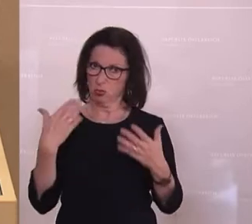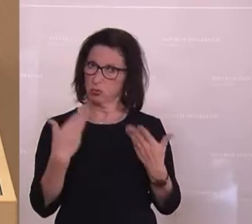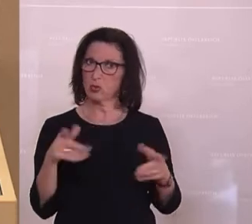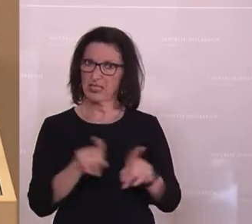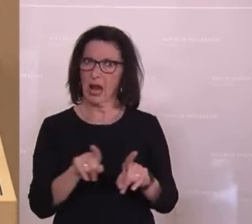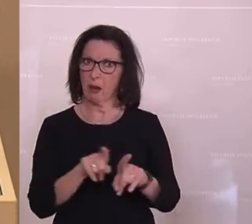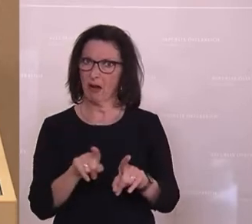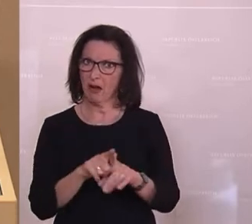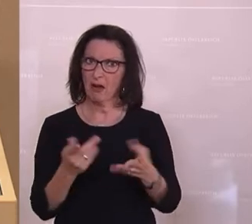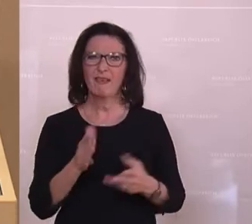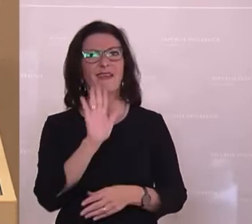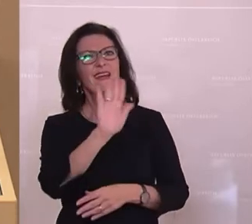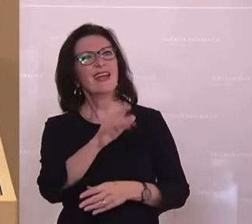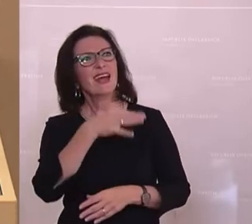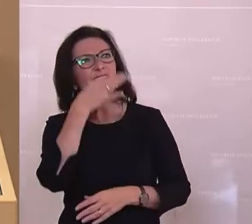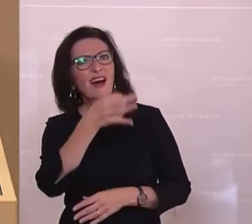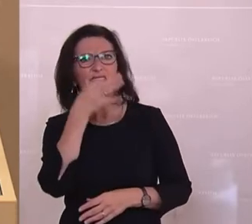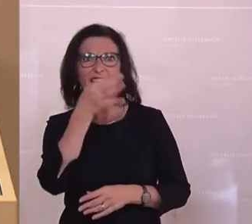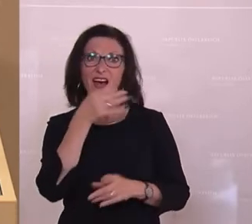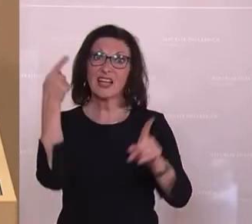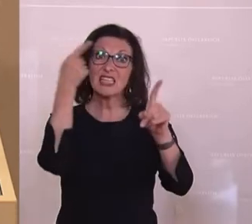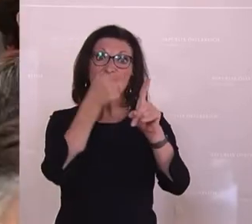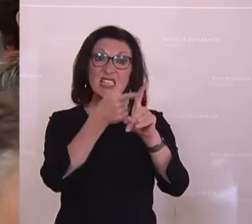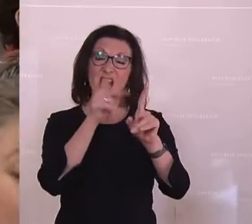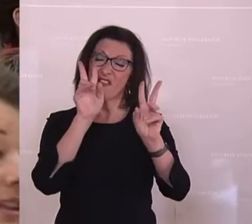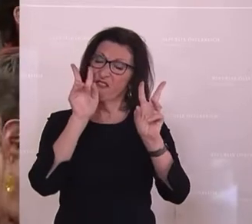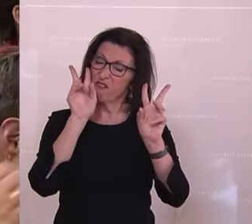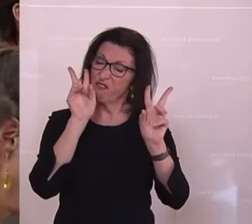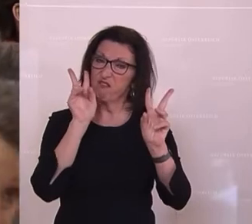Das Motiv Ihrer Rede war schlicht und einfach niederträchtig.